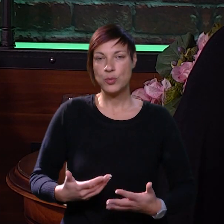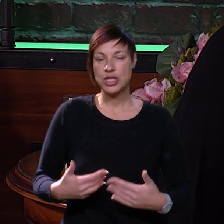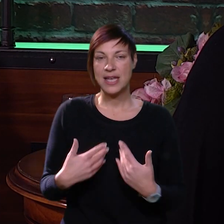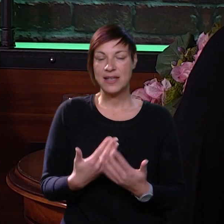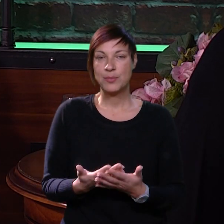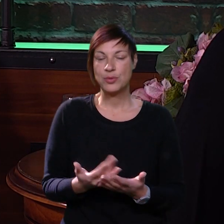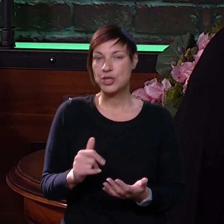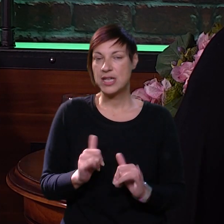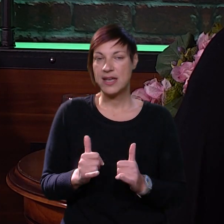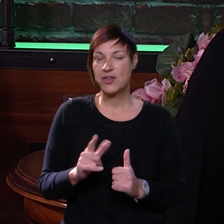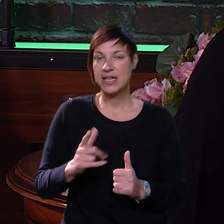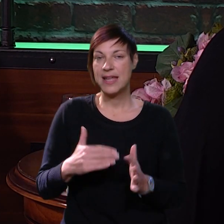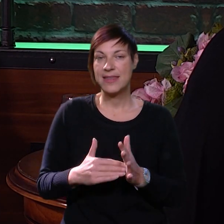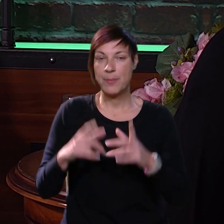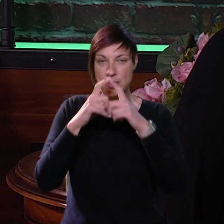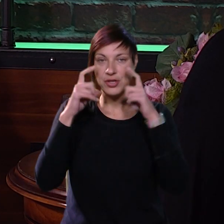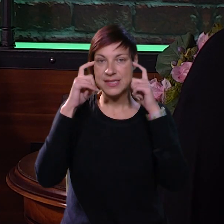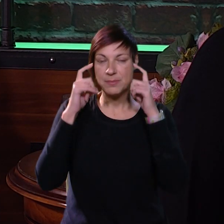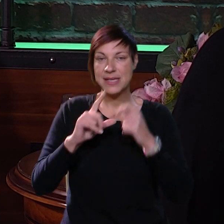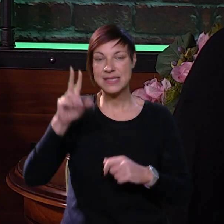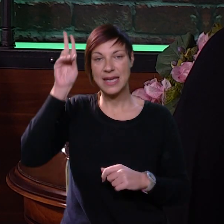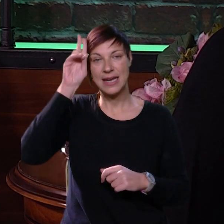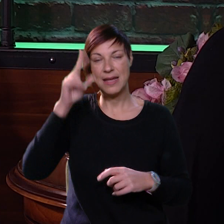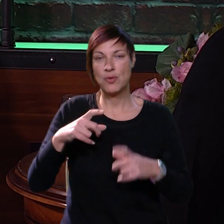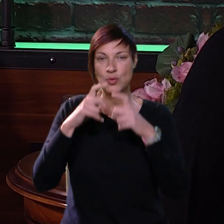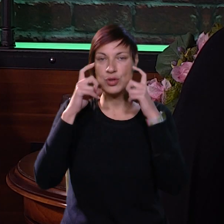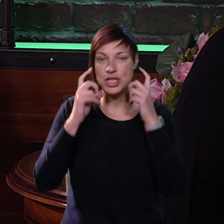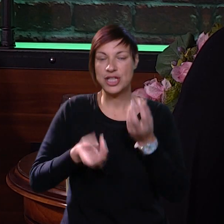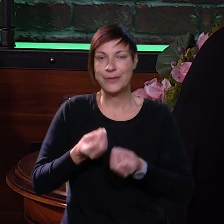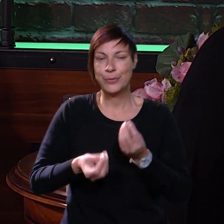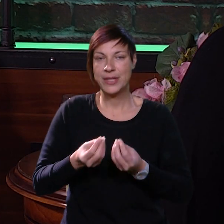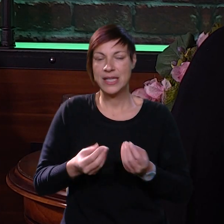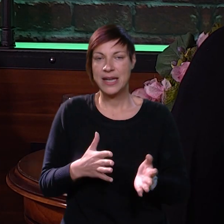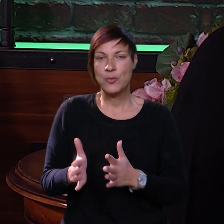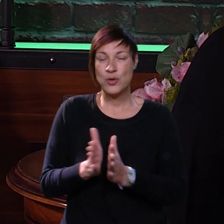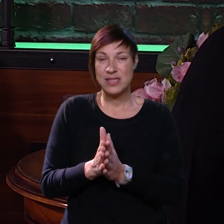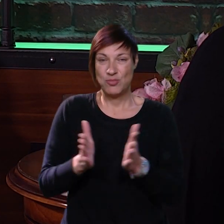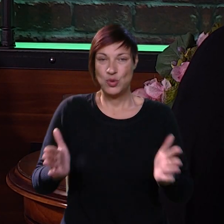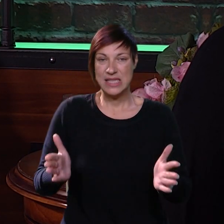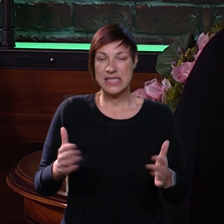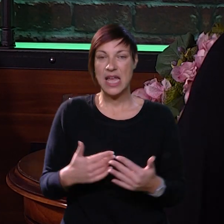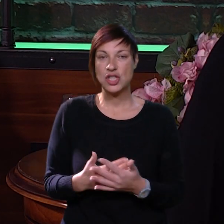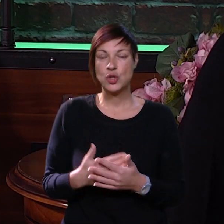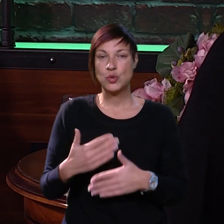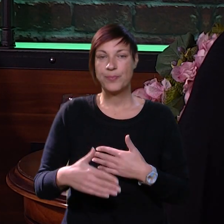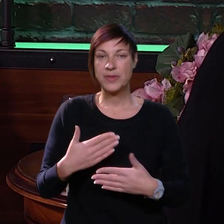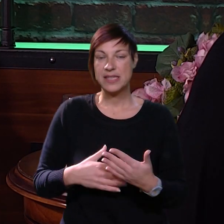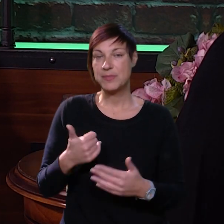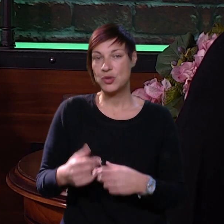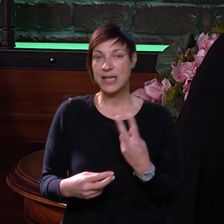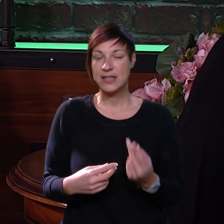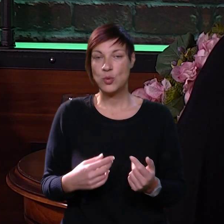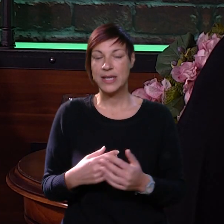opuštenije, budući da oni naravno ne trebaju nositi maske, ne mogu niti držati u igri neku posebnu distancu